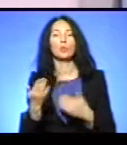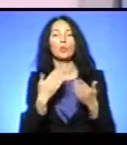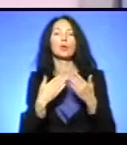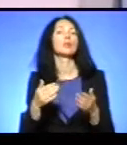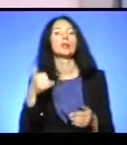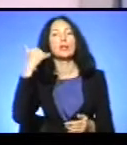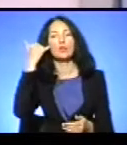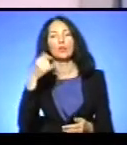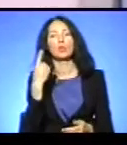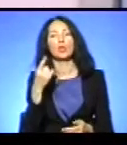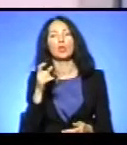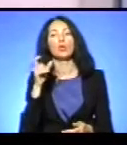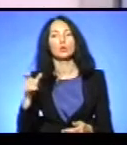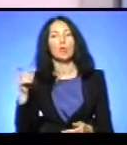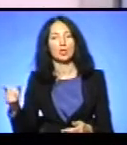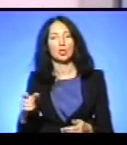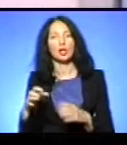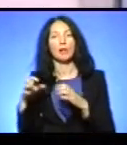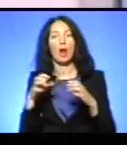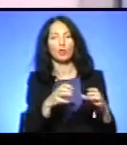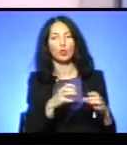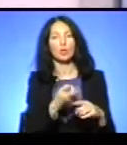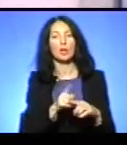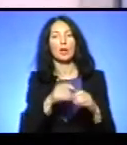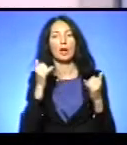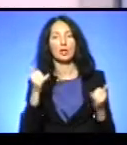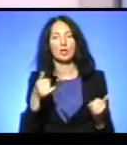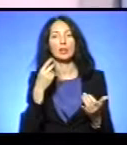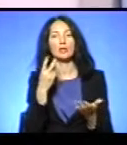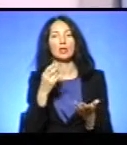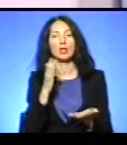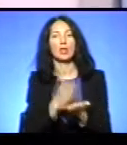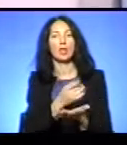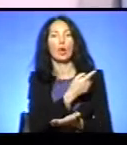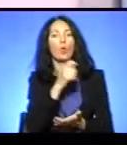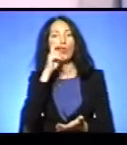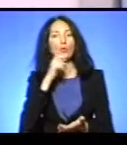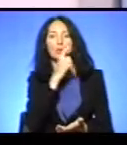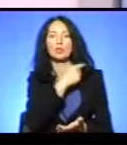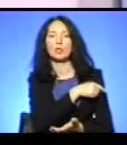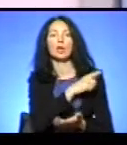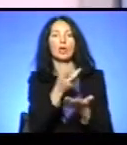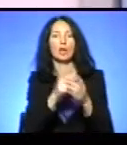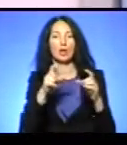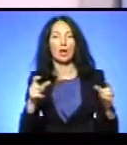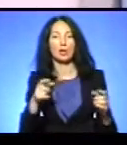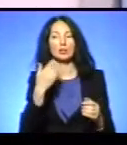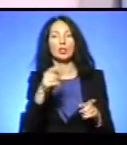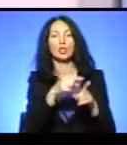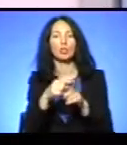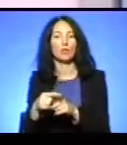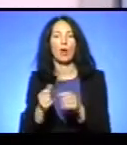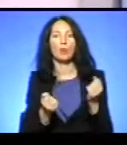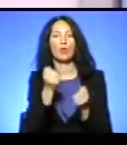мікроавтобуса Катериною Нодзельською, яка зараз перебуває у Вінницькому медзакладі. За її словами, водій автобуса у важкому стані. Інші